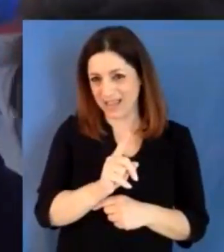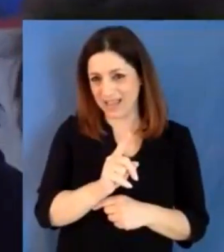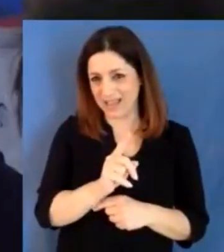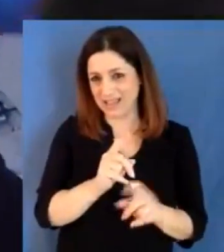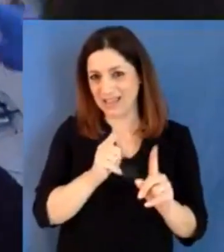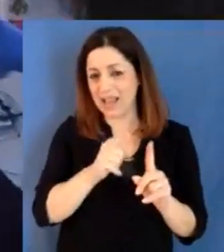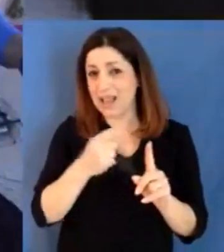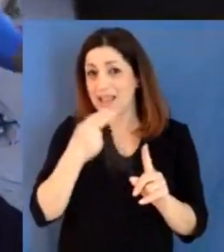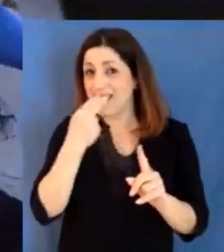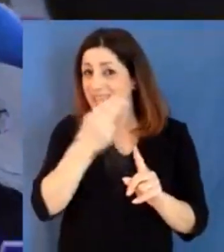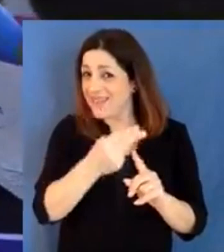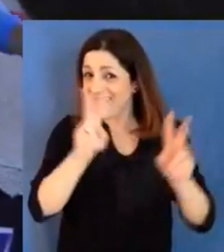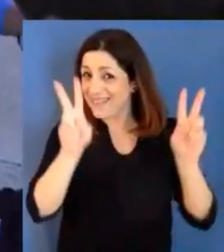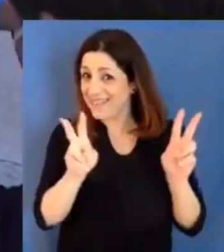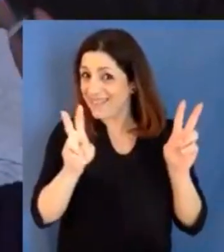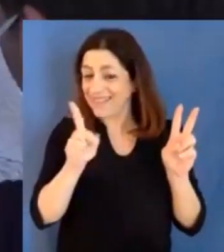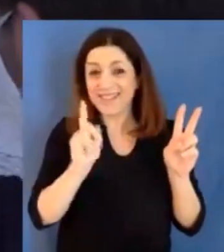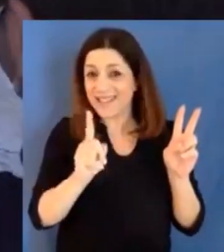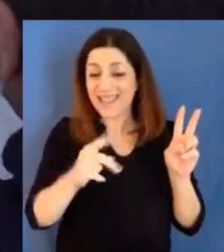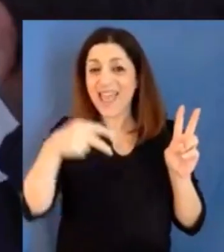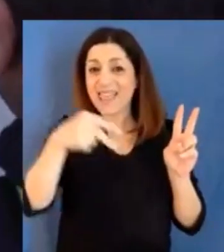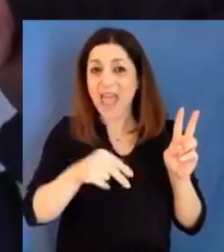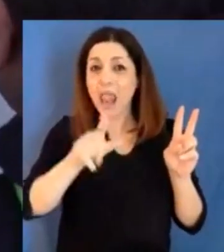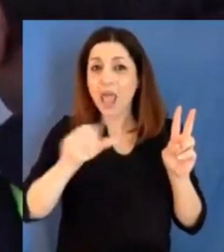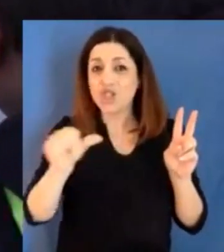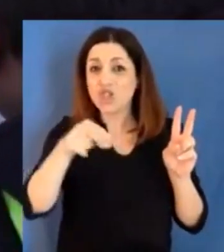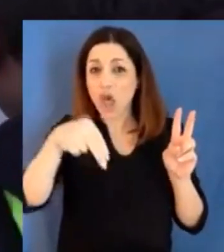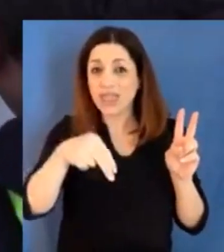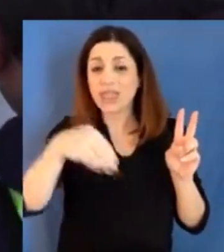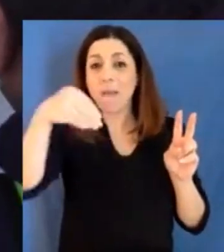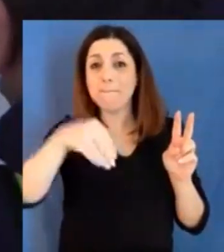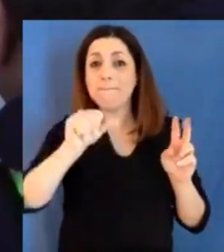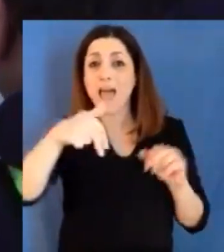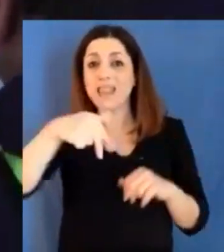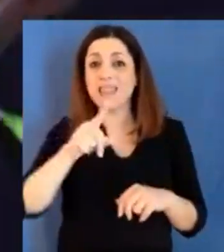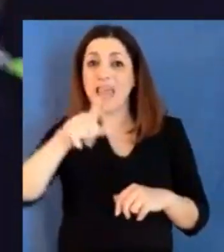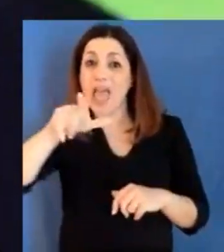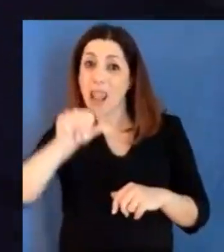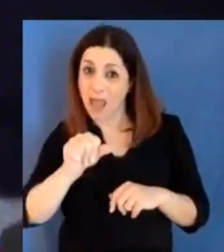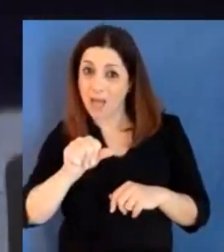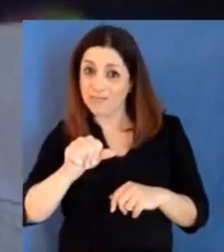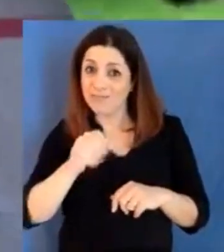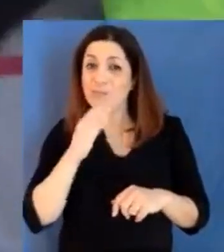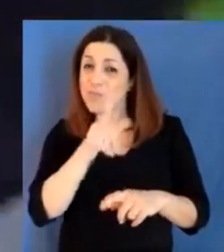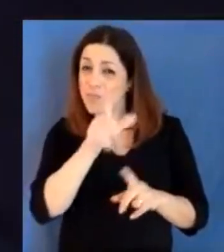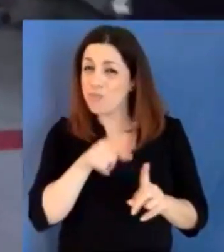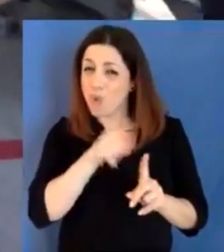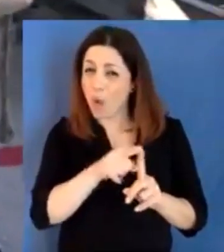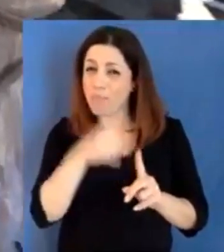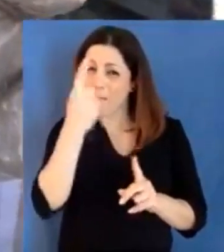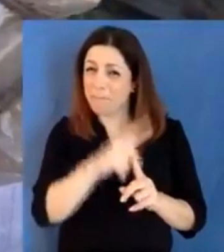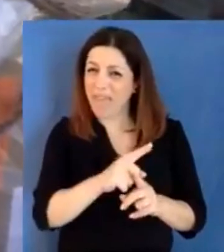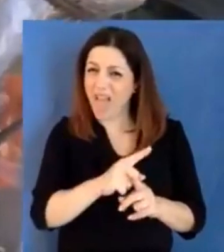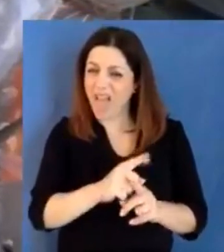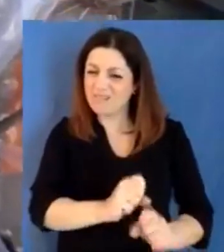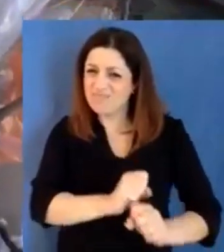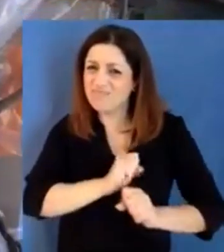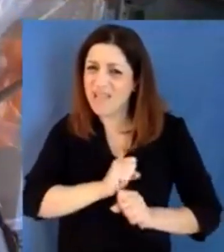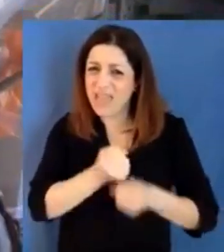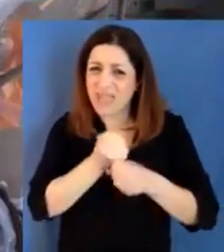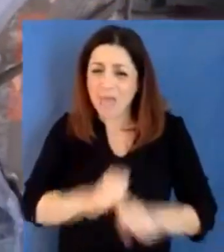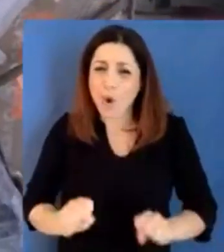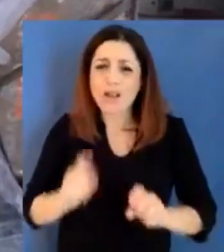libertà e di democrazia è stato in galera quasi tutta la vita, ha combattuto per la libertà del suo popolo, per l